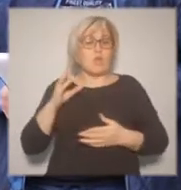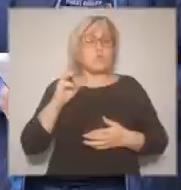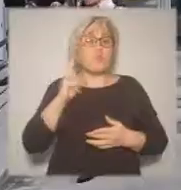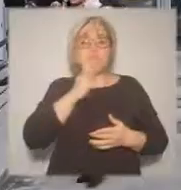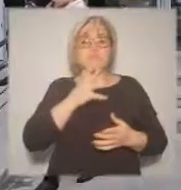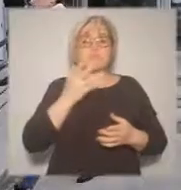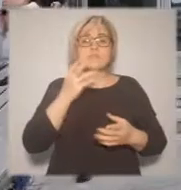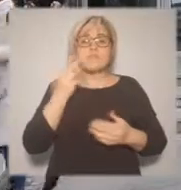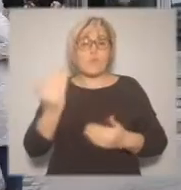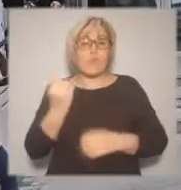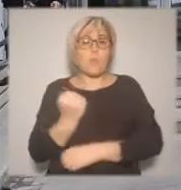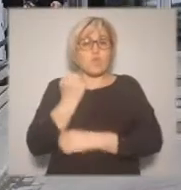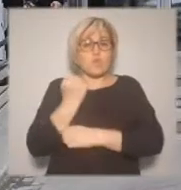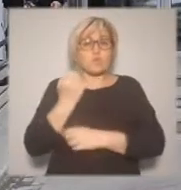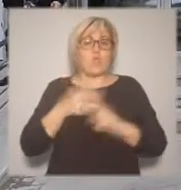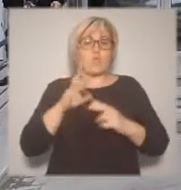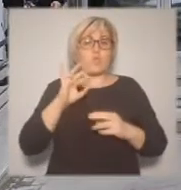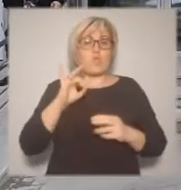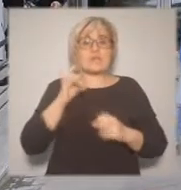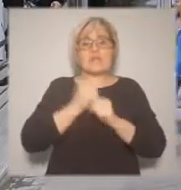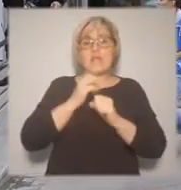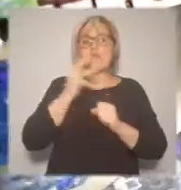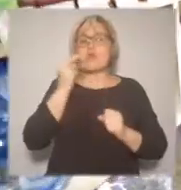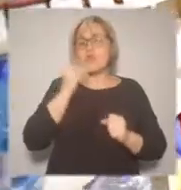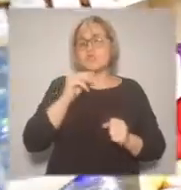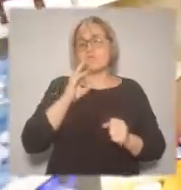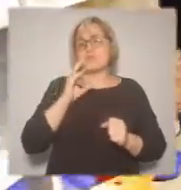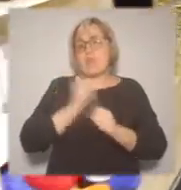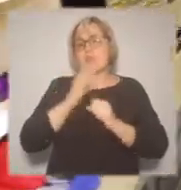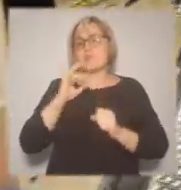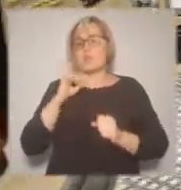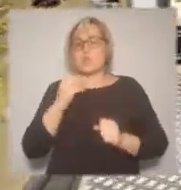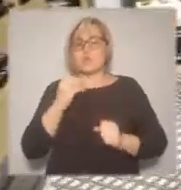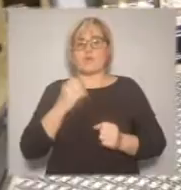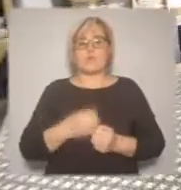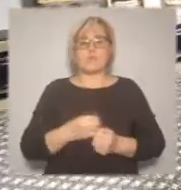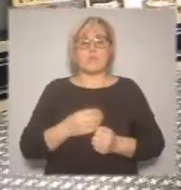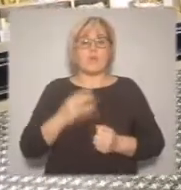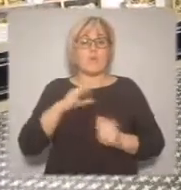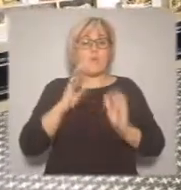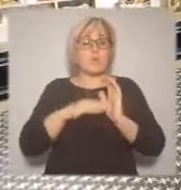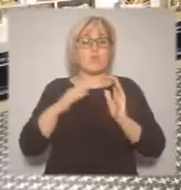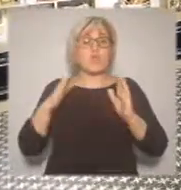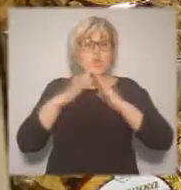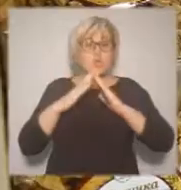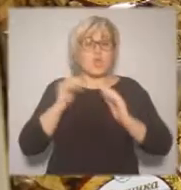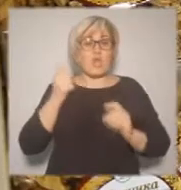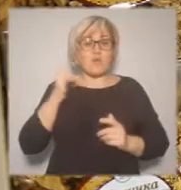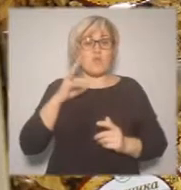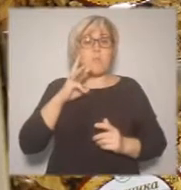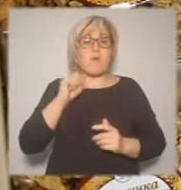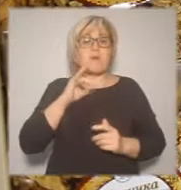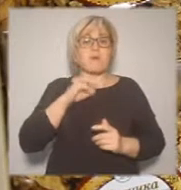потребителей. Под крышей агромаркета расположилась продукция предприятий из Сургутского, Нижневартовского, Ханты-Мансийского,